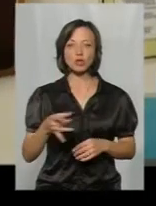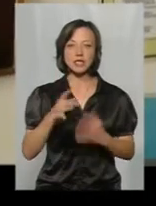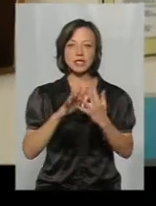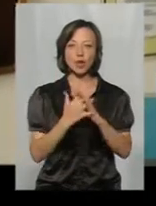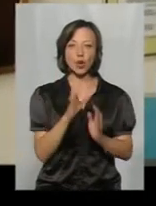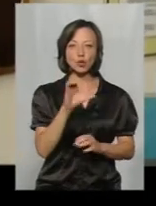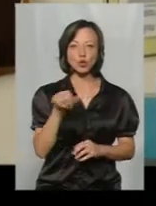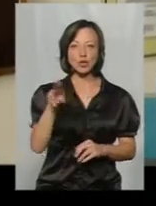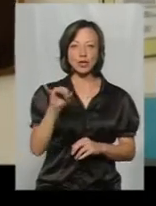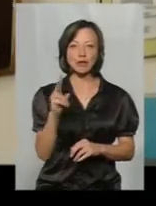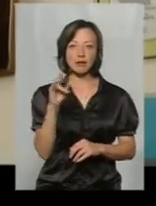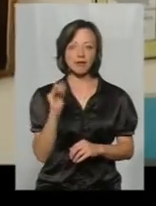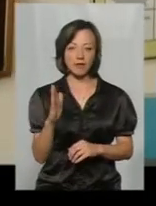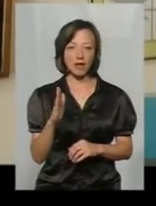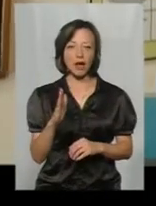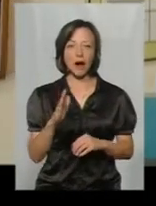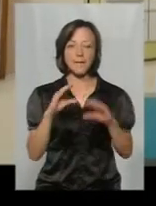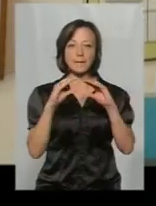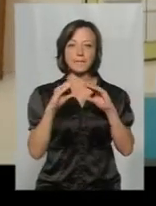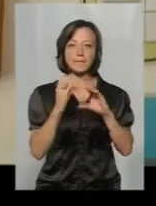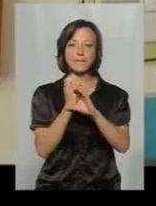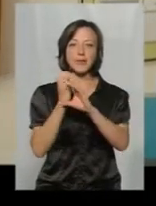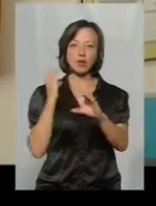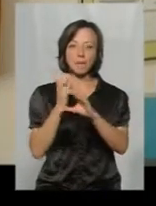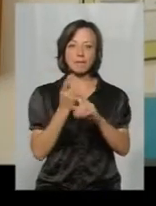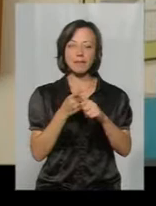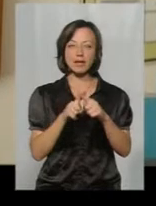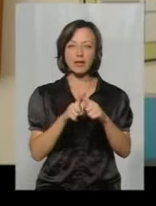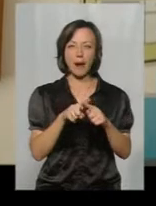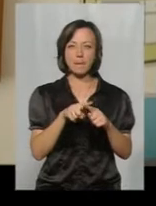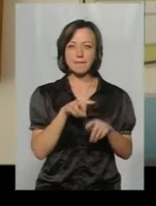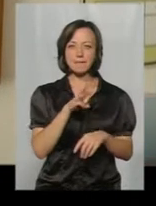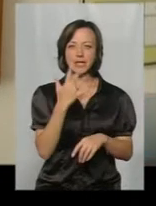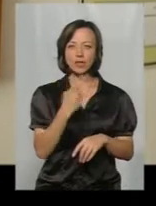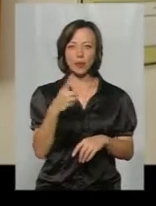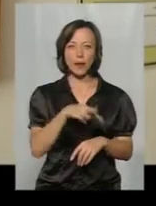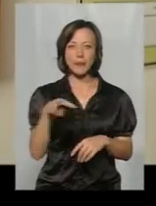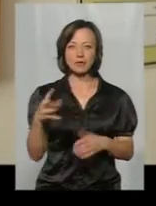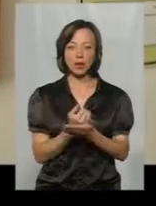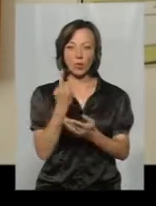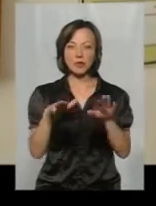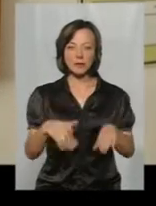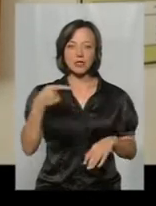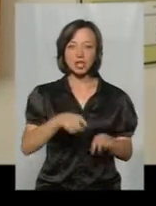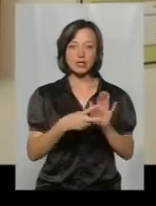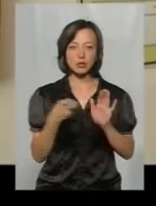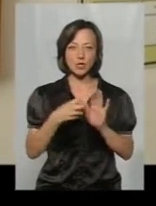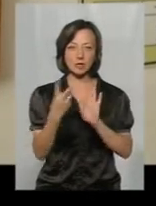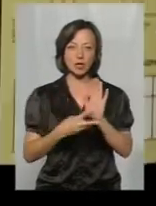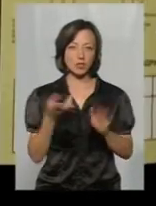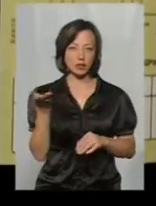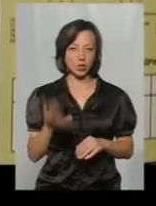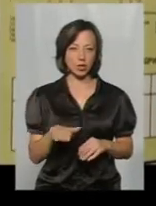село Судилків. Це мінометних мін калібру 51 міліметр було знайдено на одному місці 1717